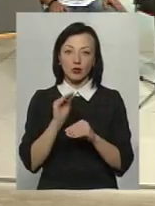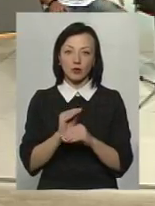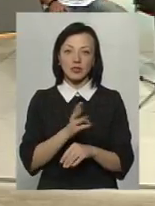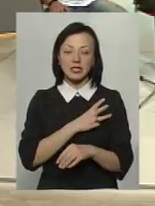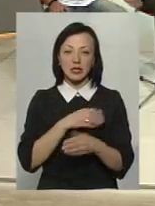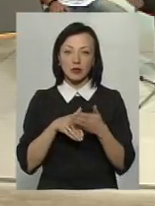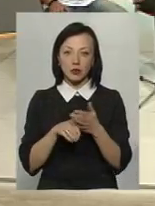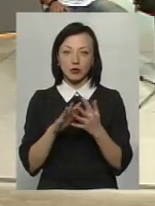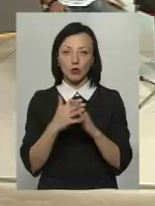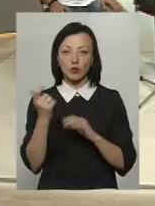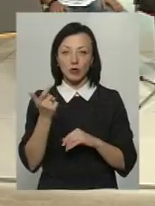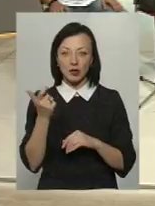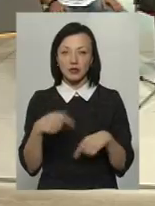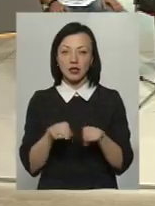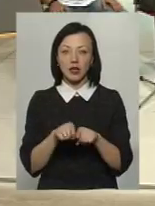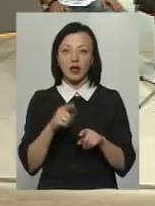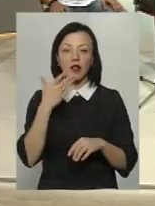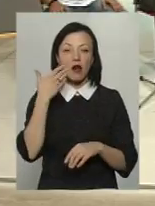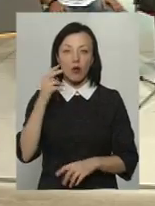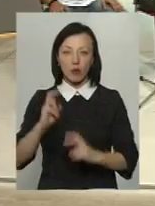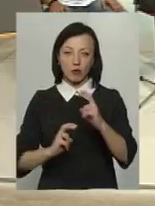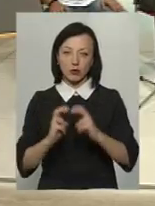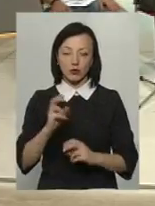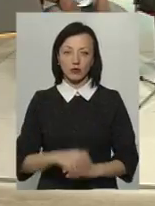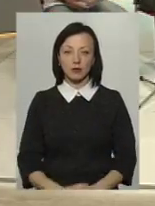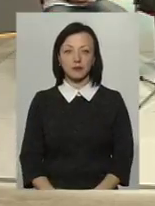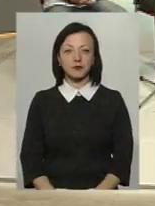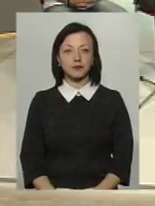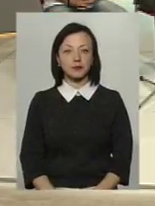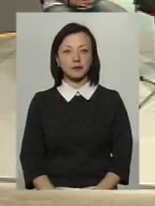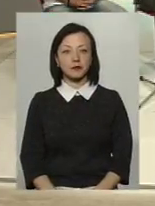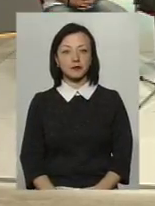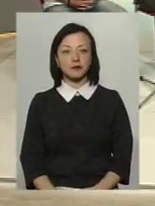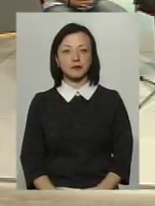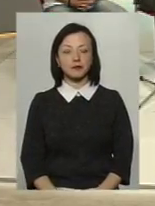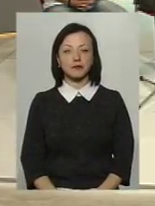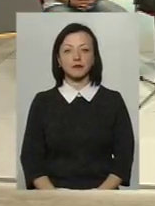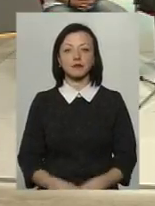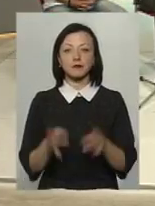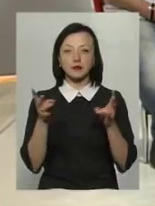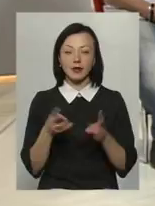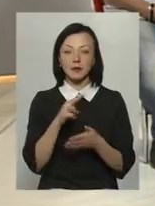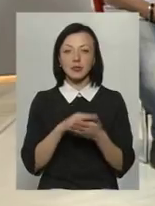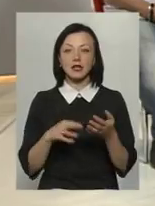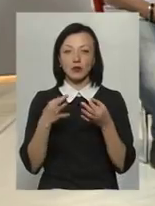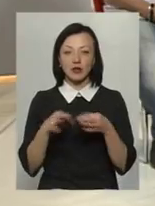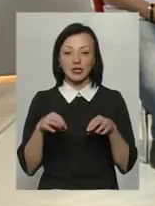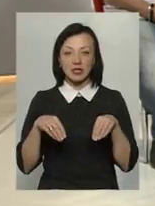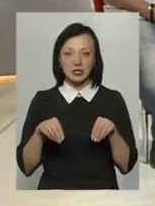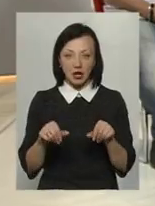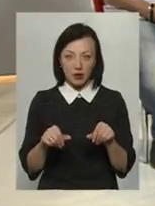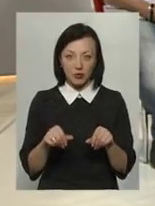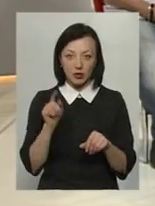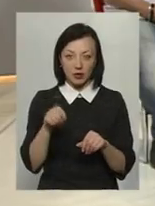стимул як і для сільського господарства, так і для легкої промисловості. Але знову треба сертифікувати землю, на якому той